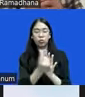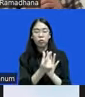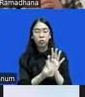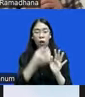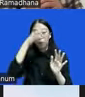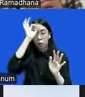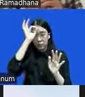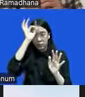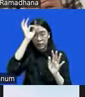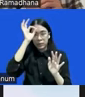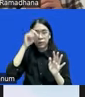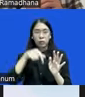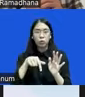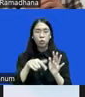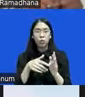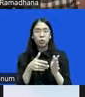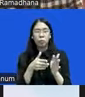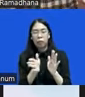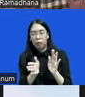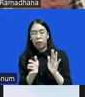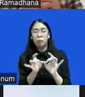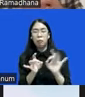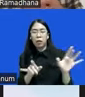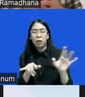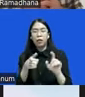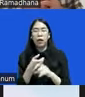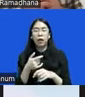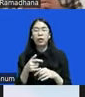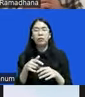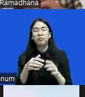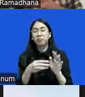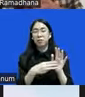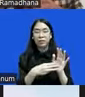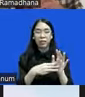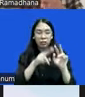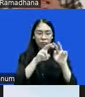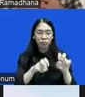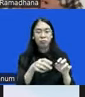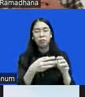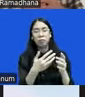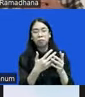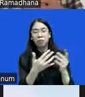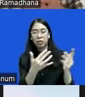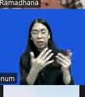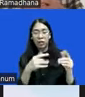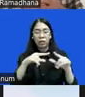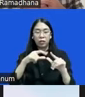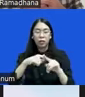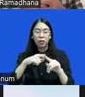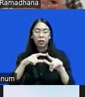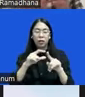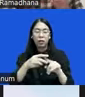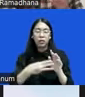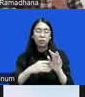sangat melenceng dari apa yang diidentifikasi masalah oleh masyarakat akademisi dalam lingkup tubuh